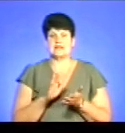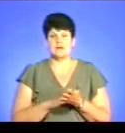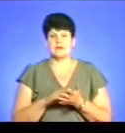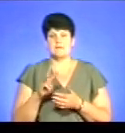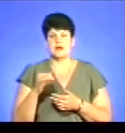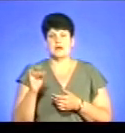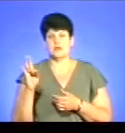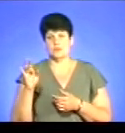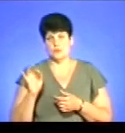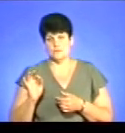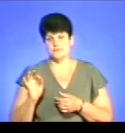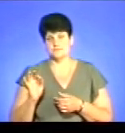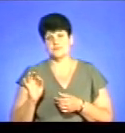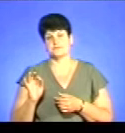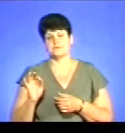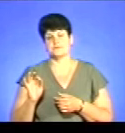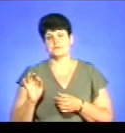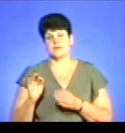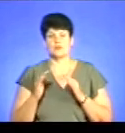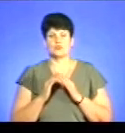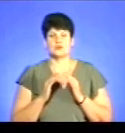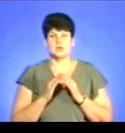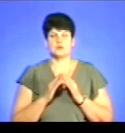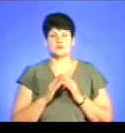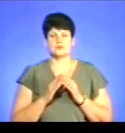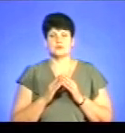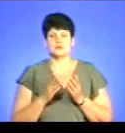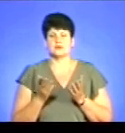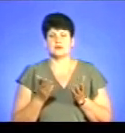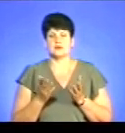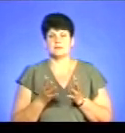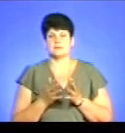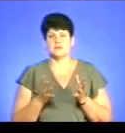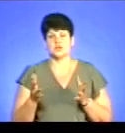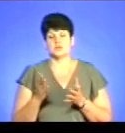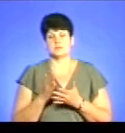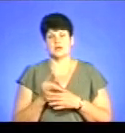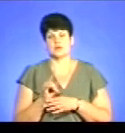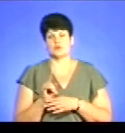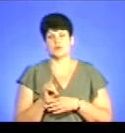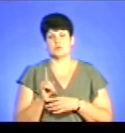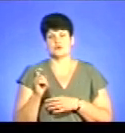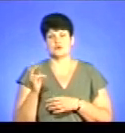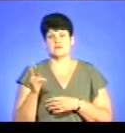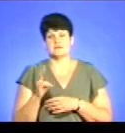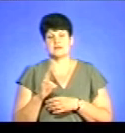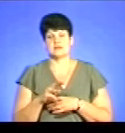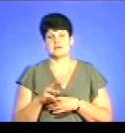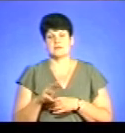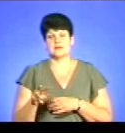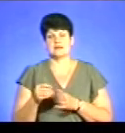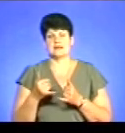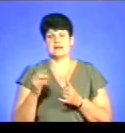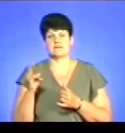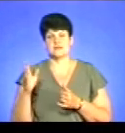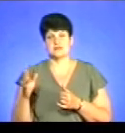мається на увазі будинок, житлове приміщення, яке понад норму, тобто 120 квадратів для квартири і 200 квадратів